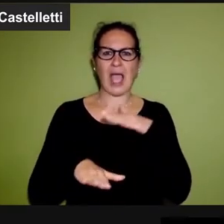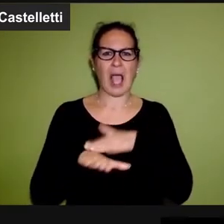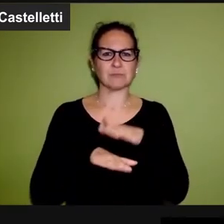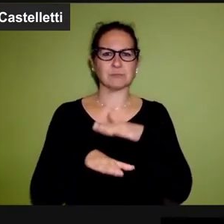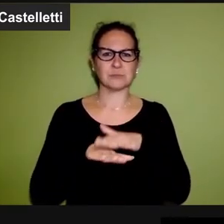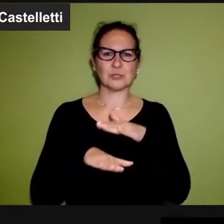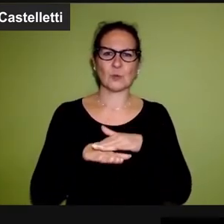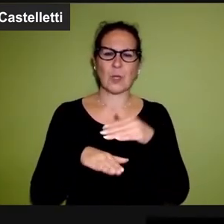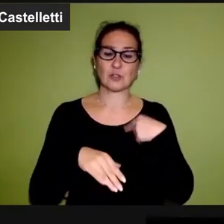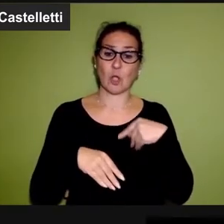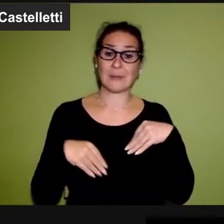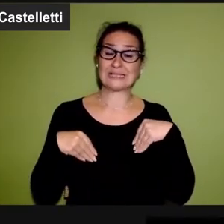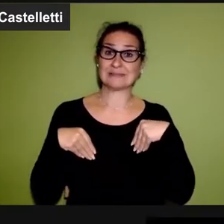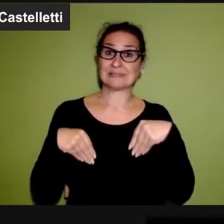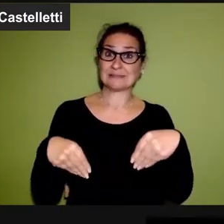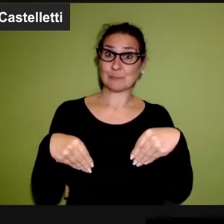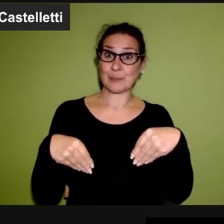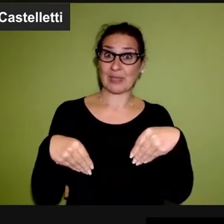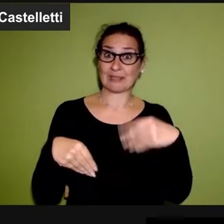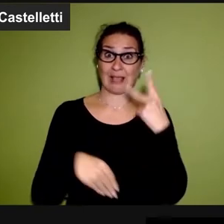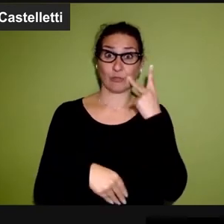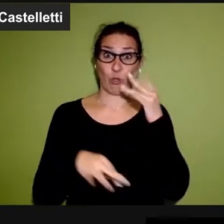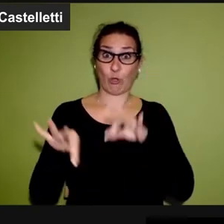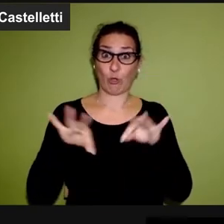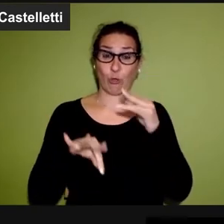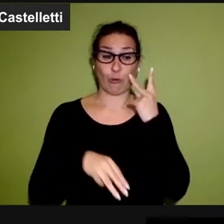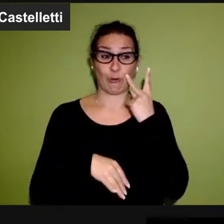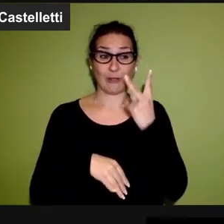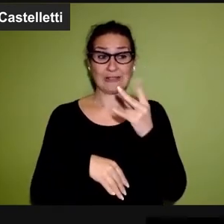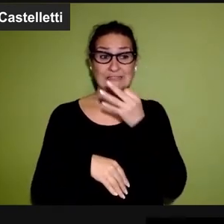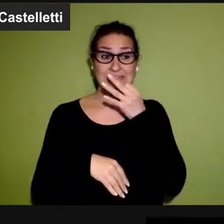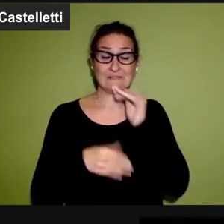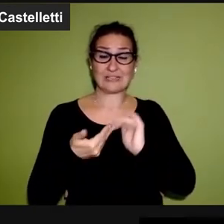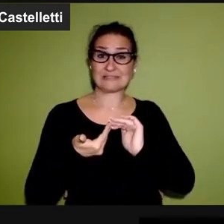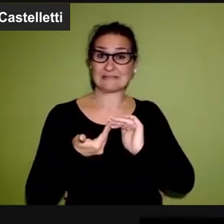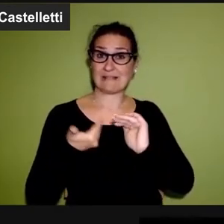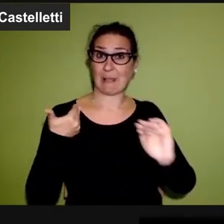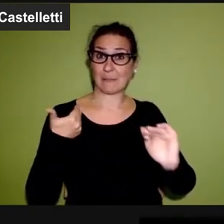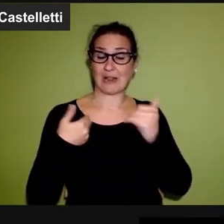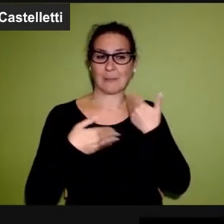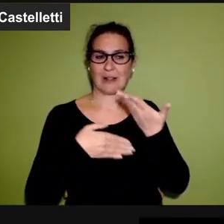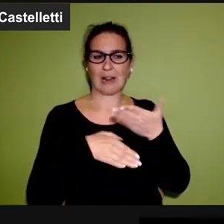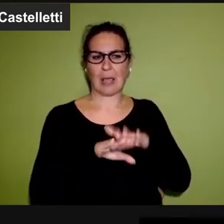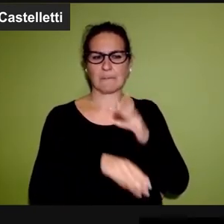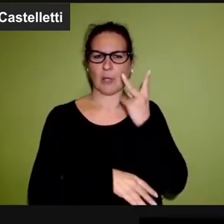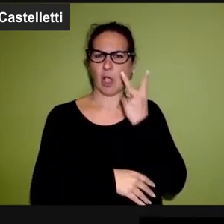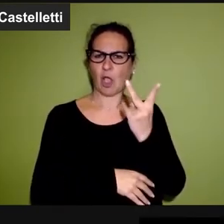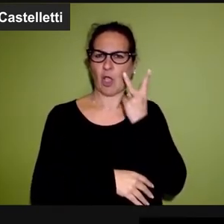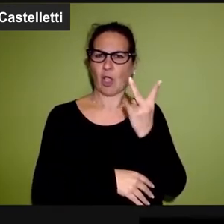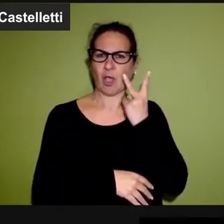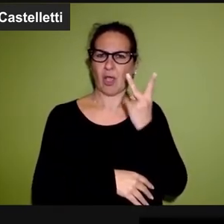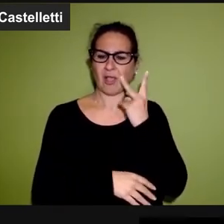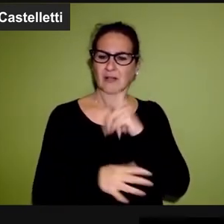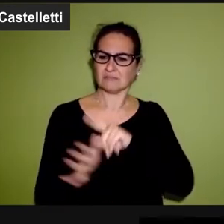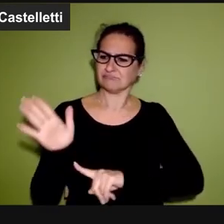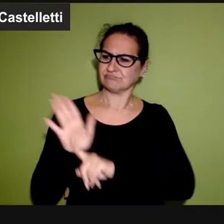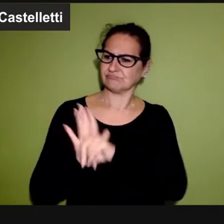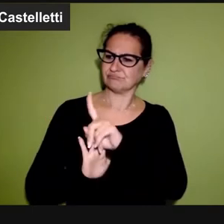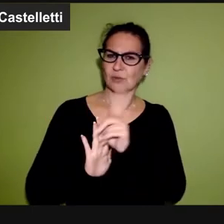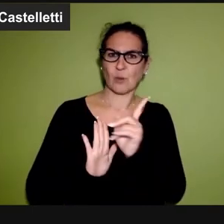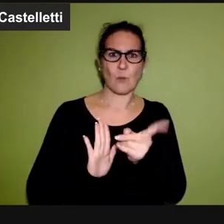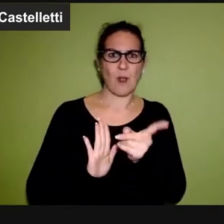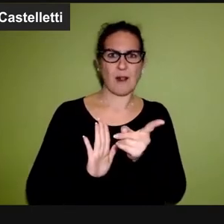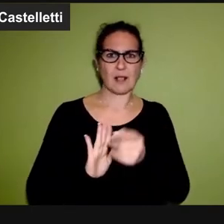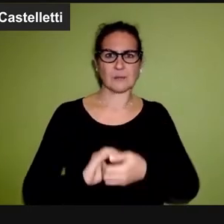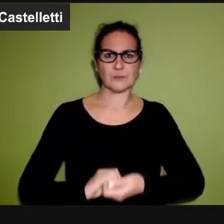'abitudine a vedere la morte come spettatori, intendo quindi separati da quello che contempliamo, a